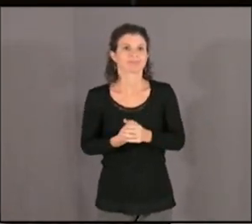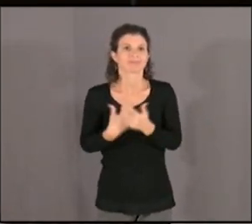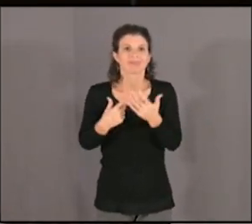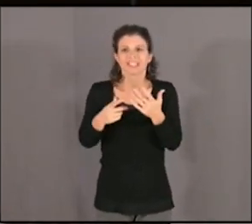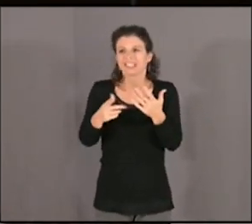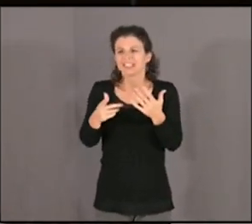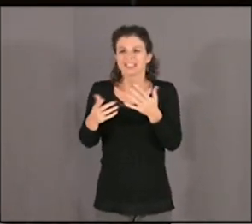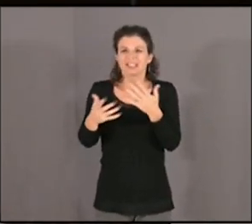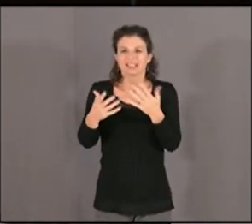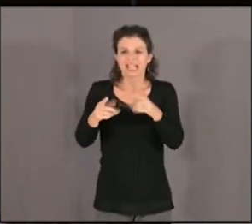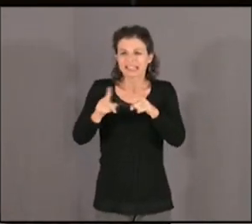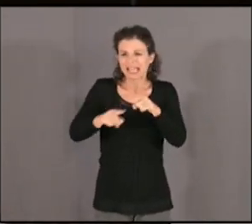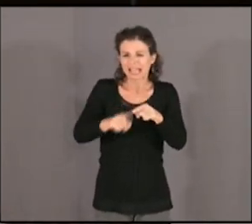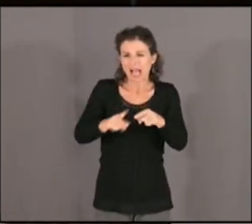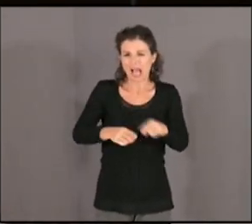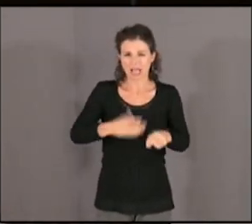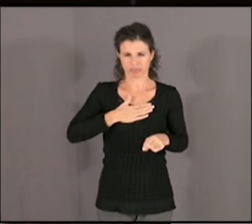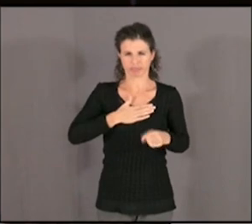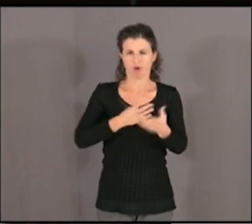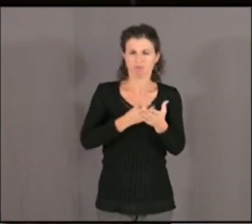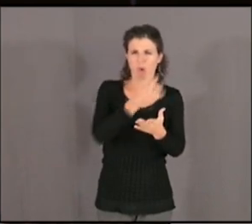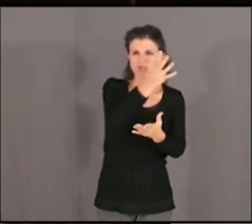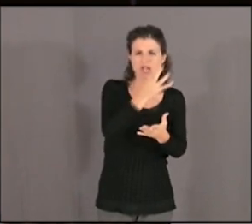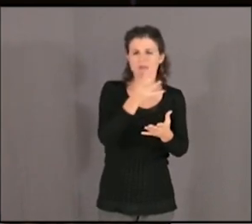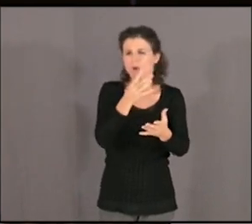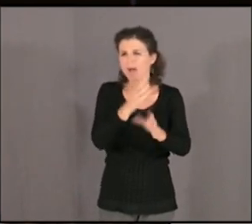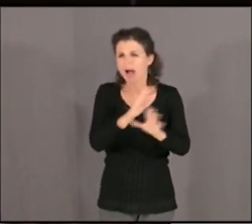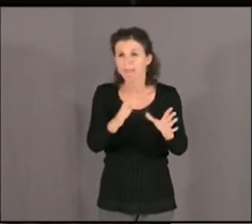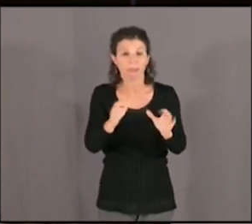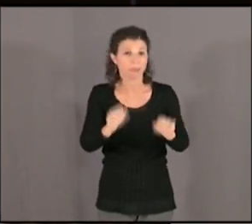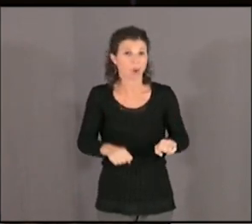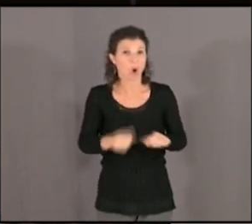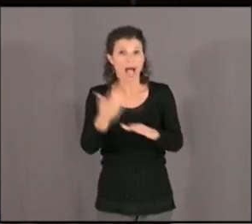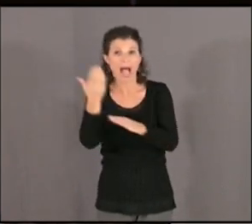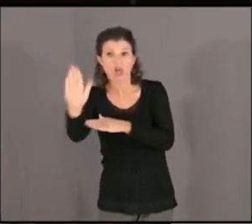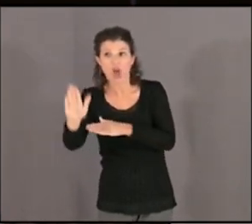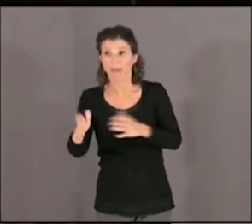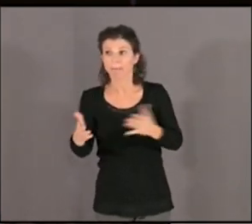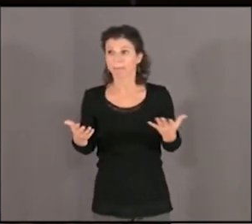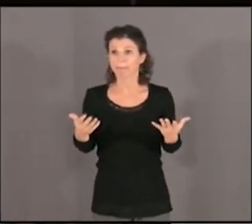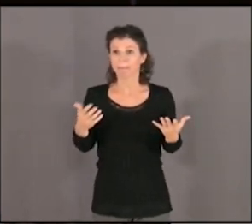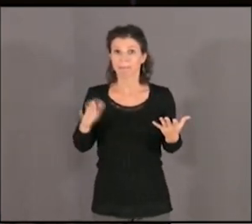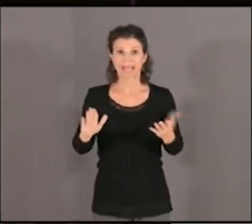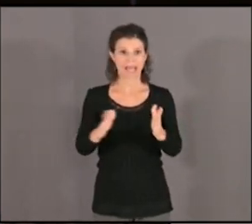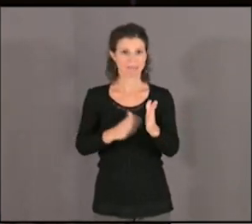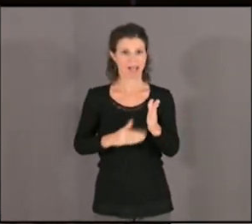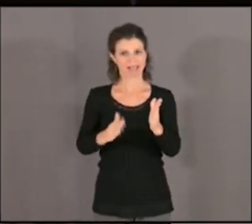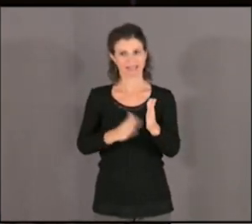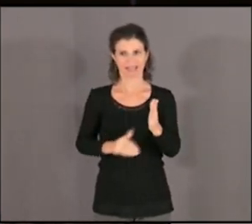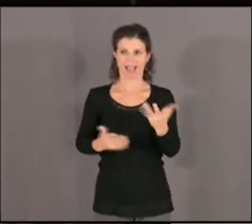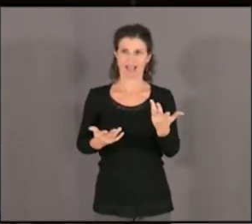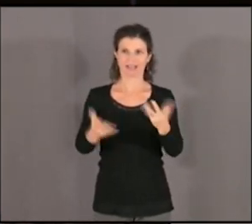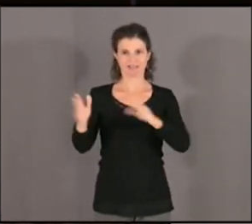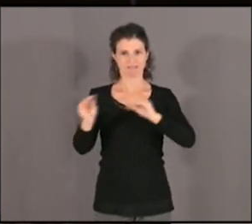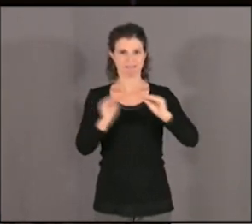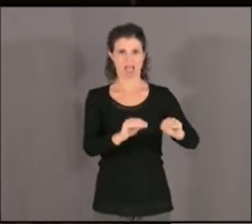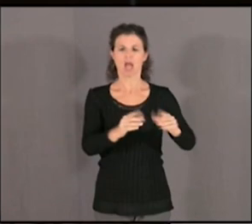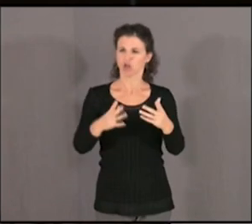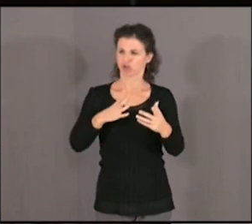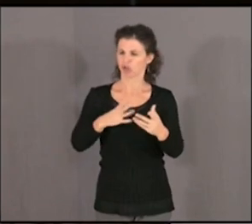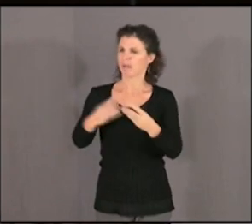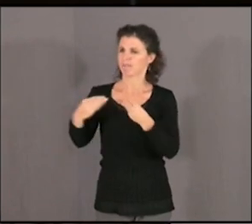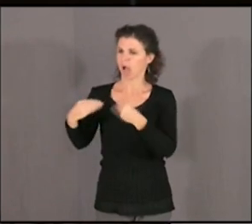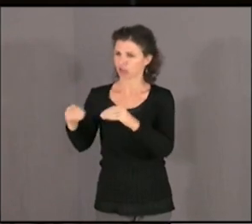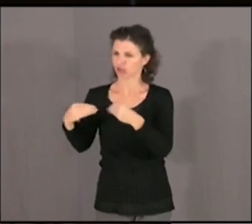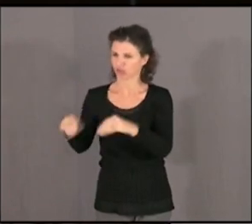de ce qui était notre projet, mais ça peut être ailleurs. Mais des halles à Marseille, en plus de ces marchés qui voient le jour,